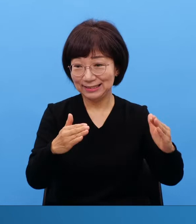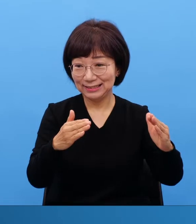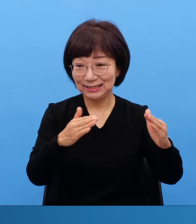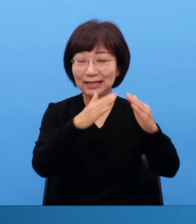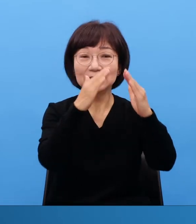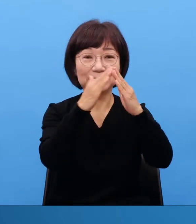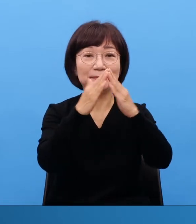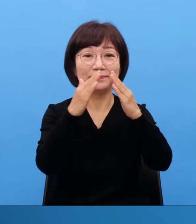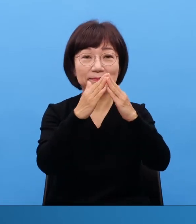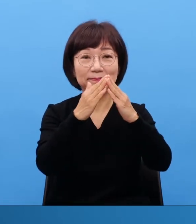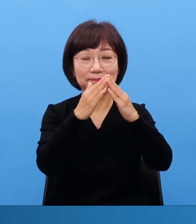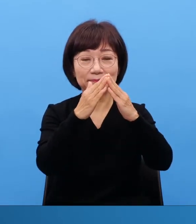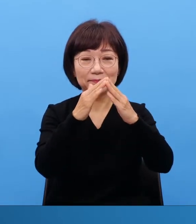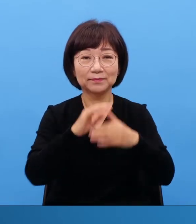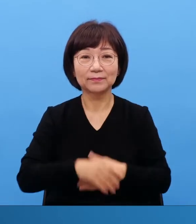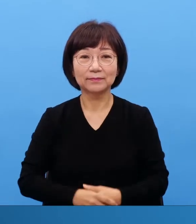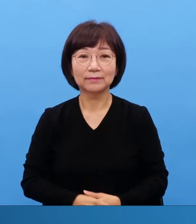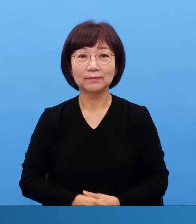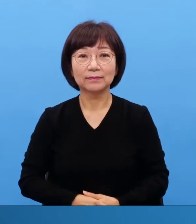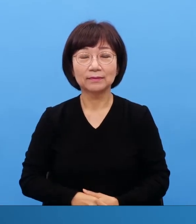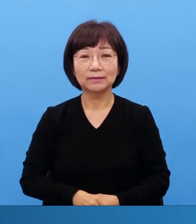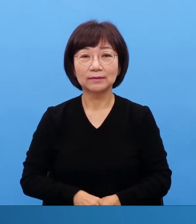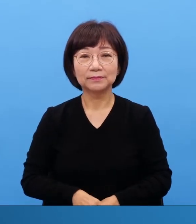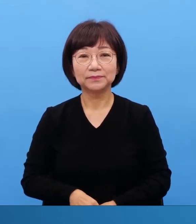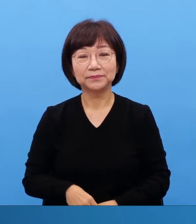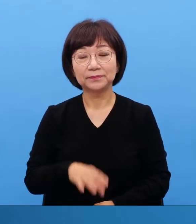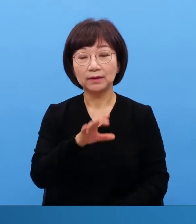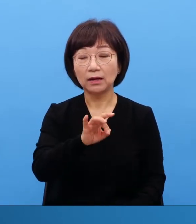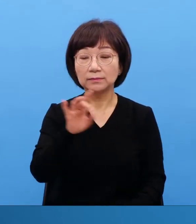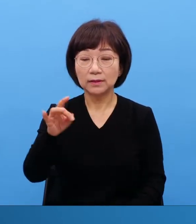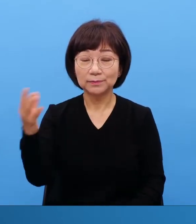어떨 때는 성막을 보고 장막 이렇게 하기도 했습니다